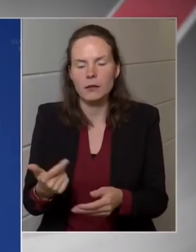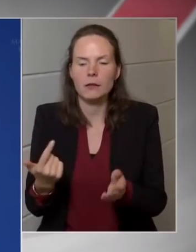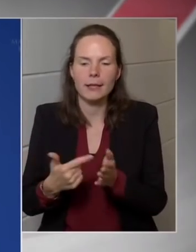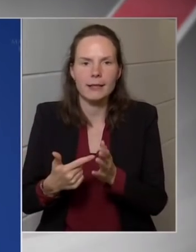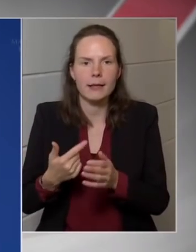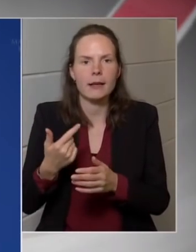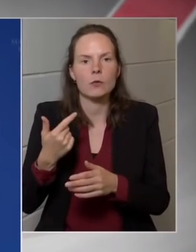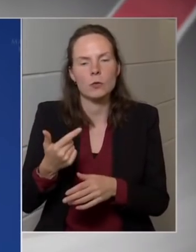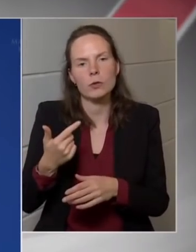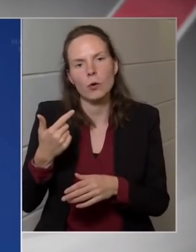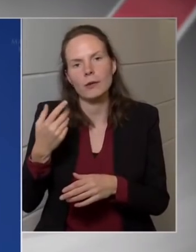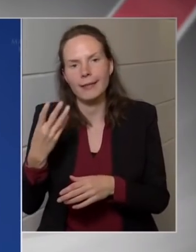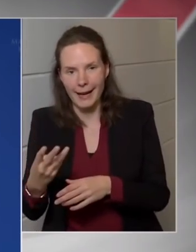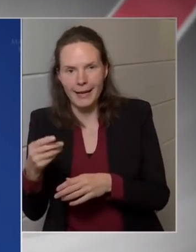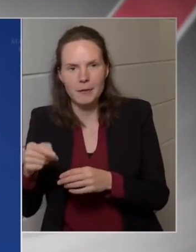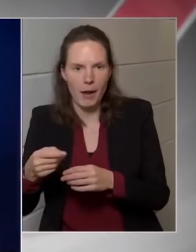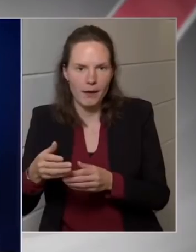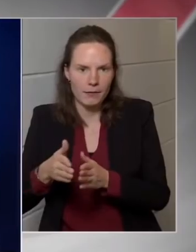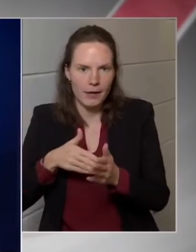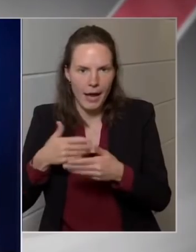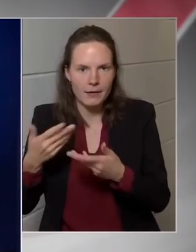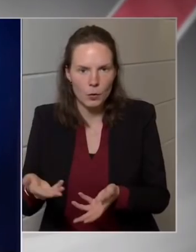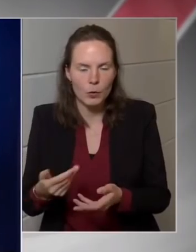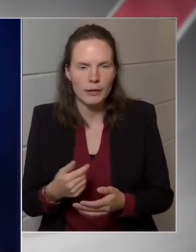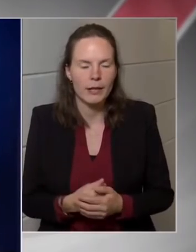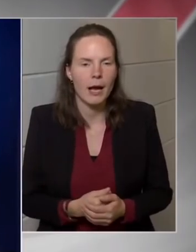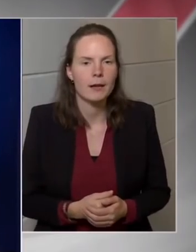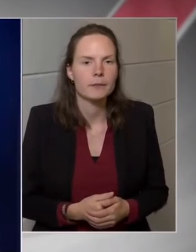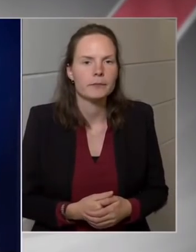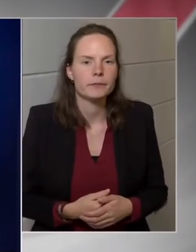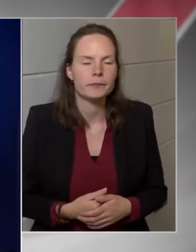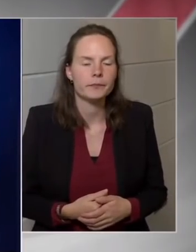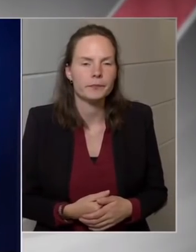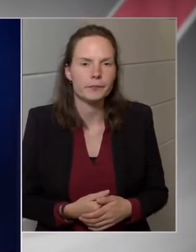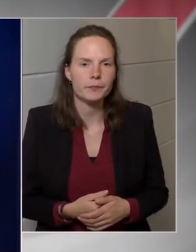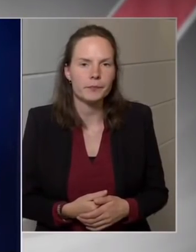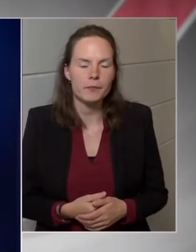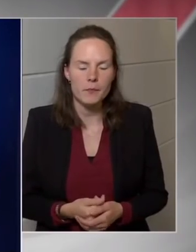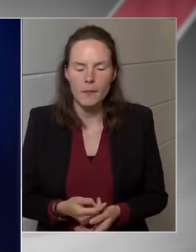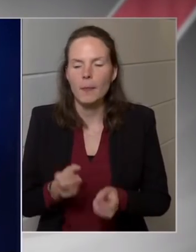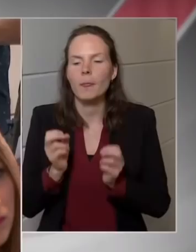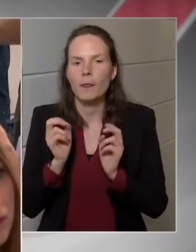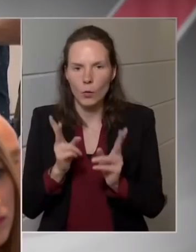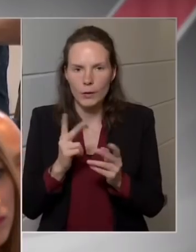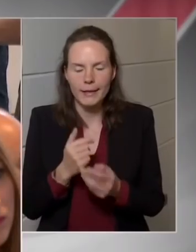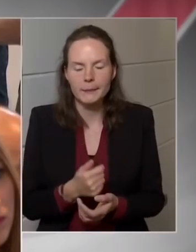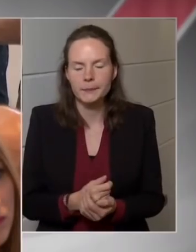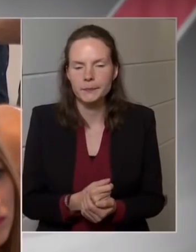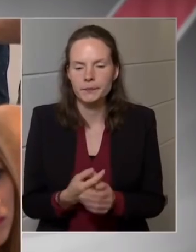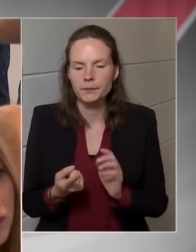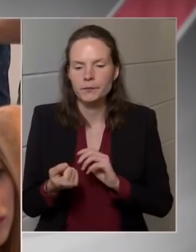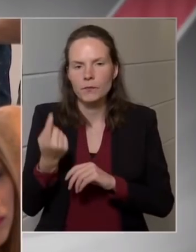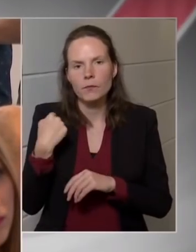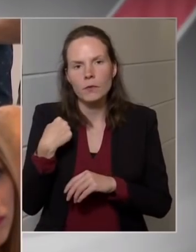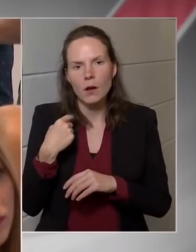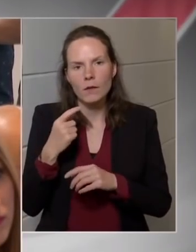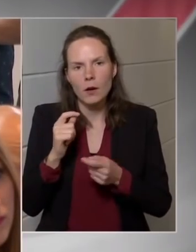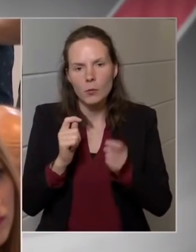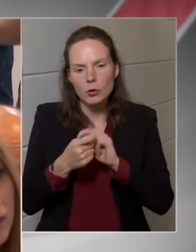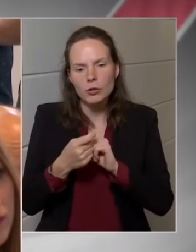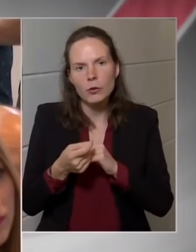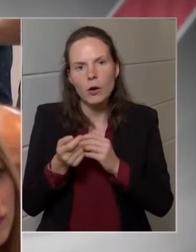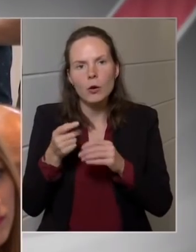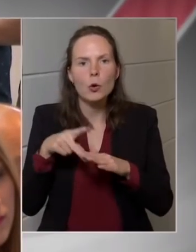-ben kezdődjenek. És döntően ezek építői beruházások. Oké, tavaly módosítottak a köznevelési